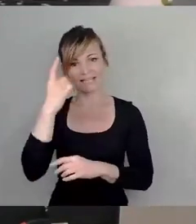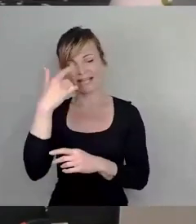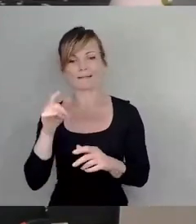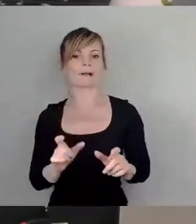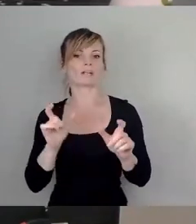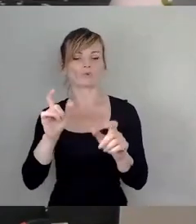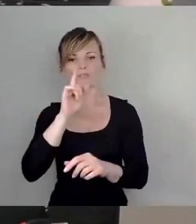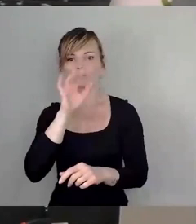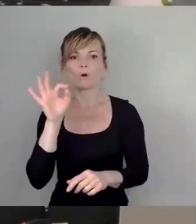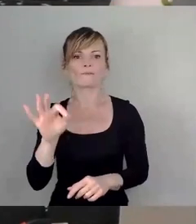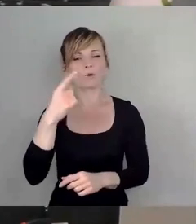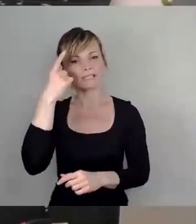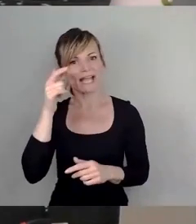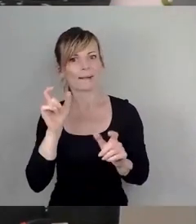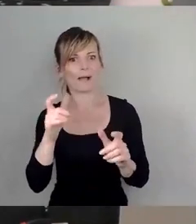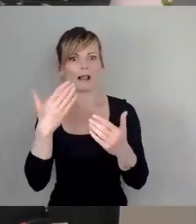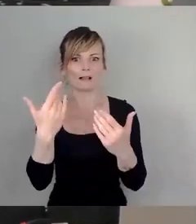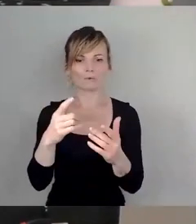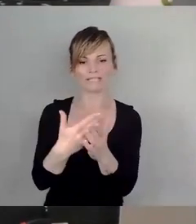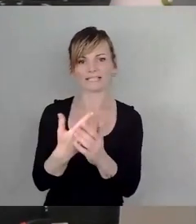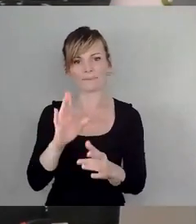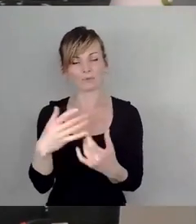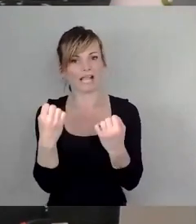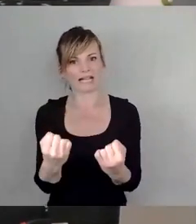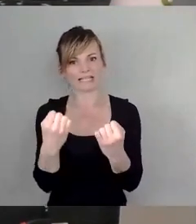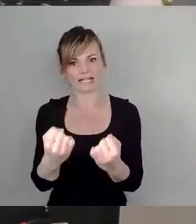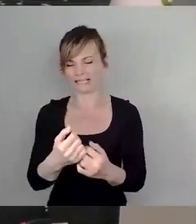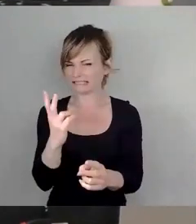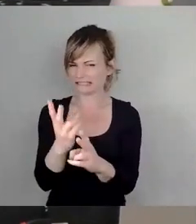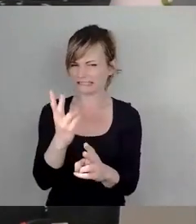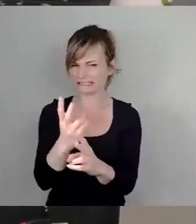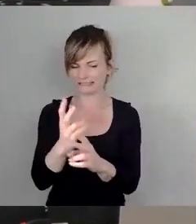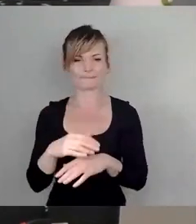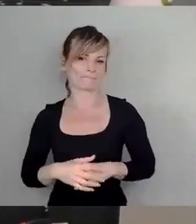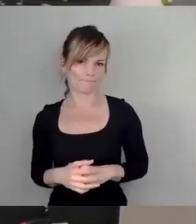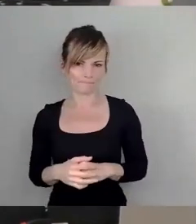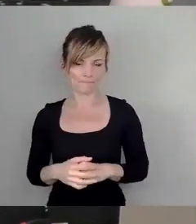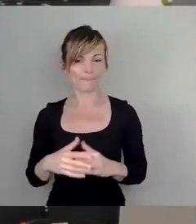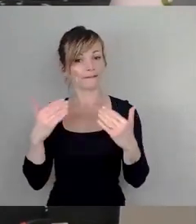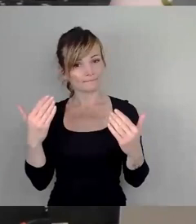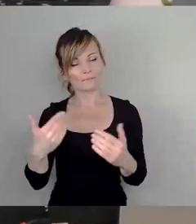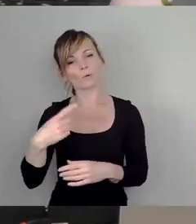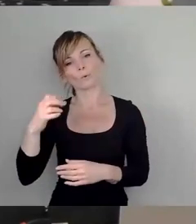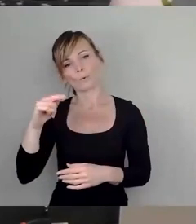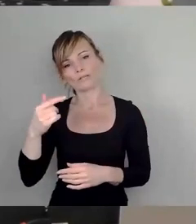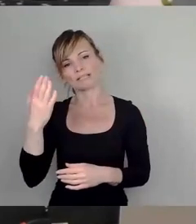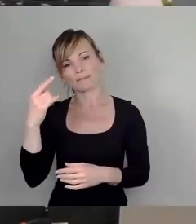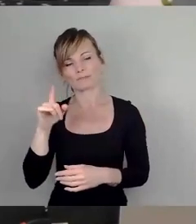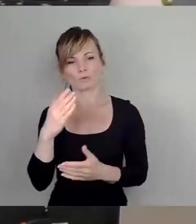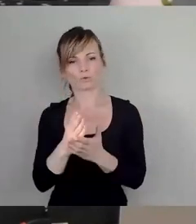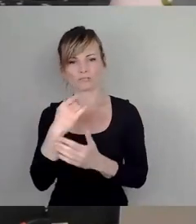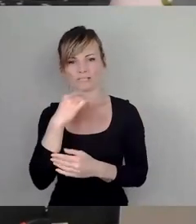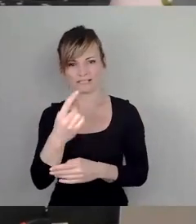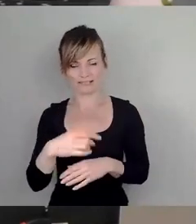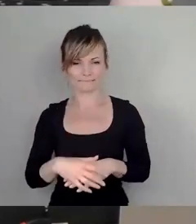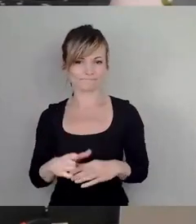Goethe wusste, ja auch dazu hat er was gesagt, wie über die Menschen, so auch über die Denkmäler, lässt sich die Zeit ihr Recht